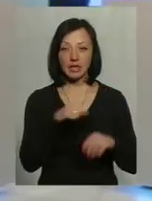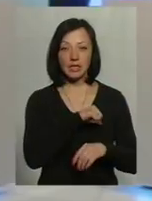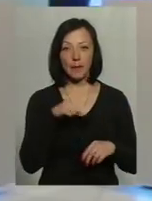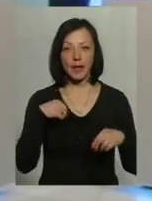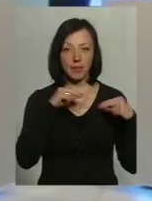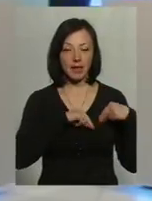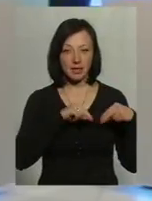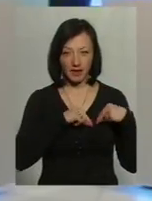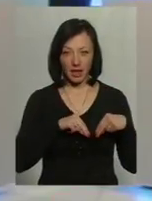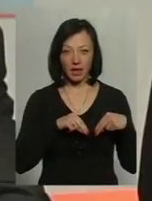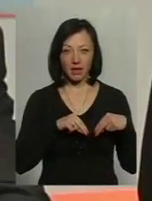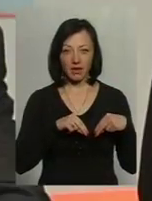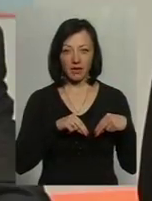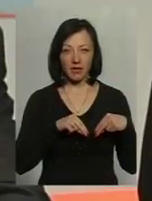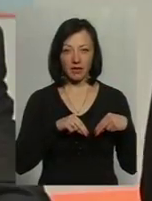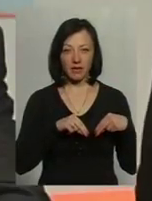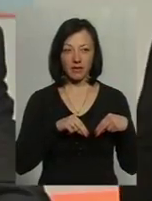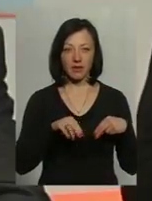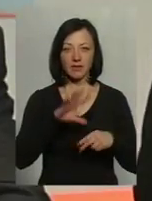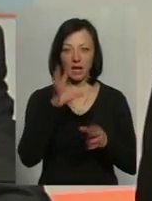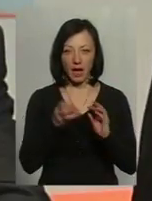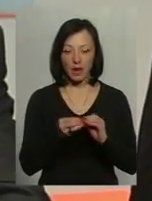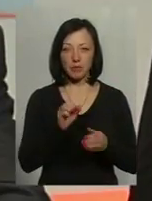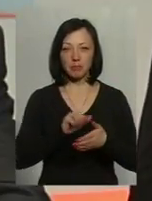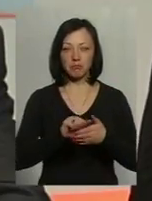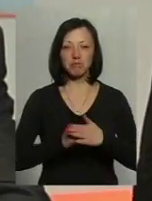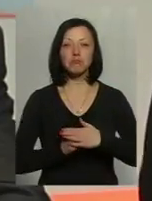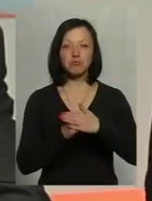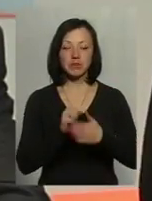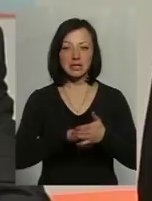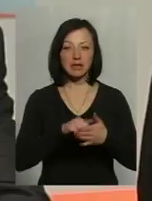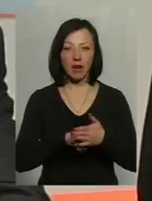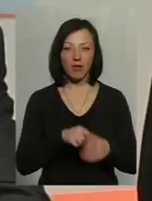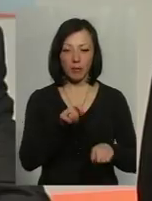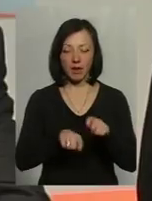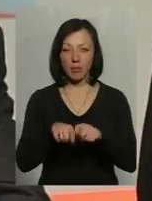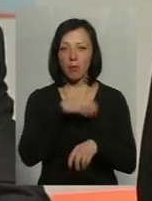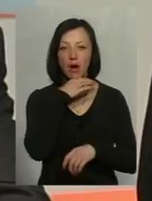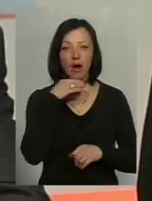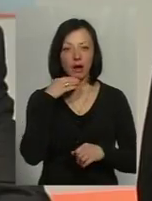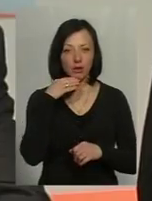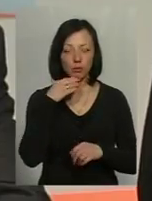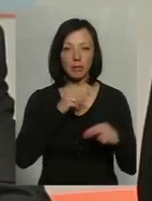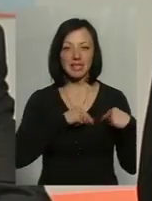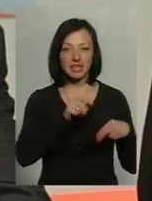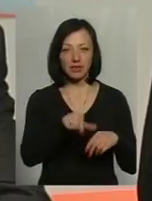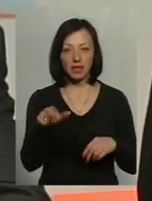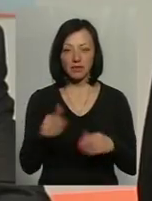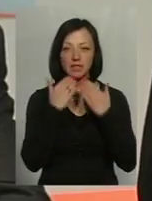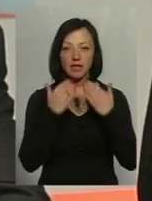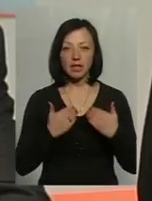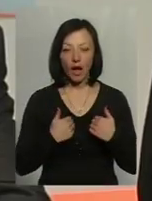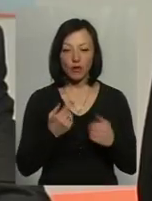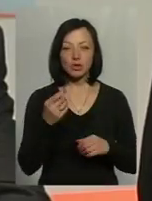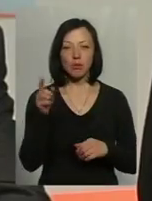працівників і взагалі підстав для проведення перевірок, то багато працівників звертаються з